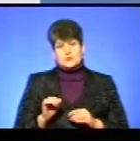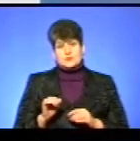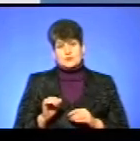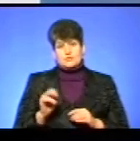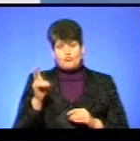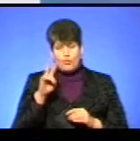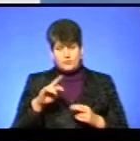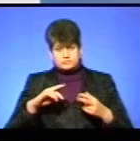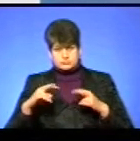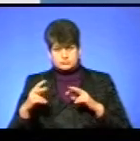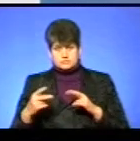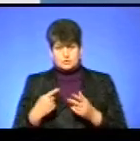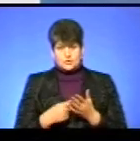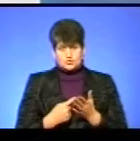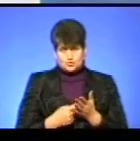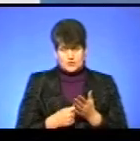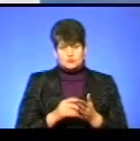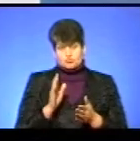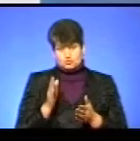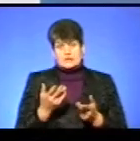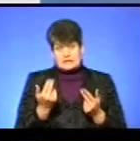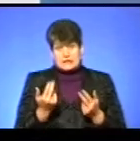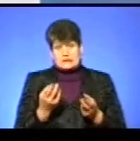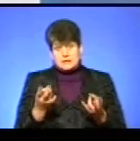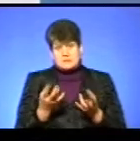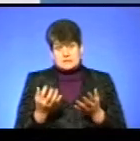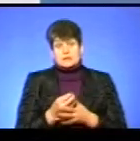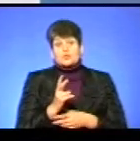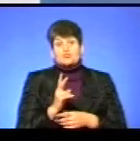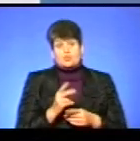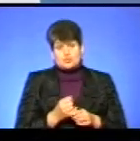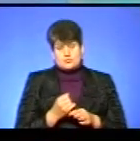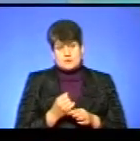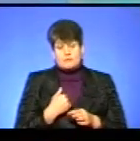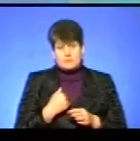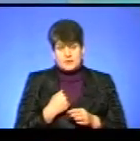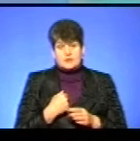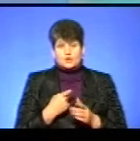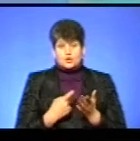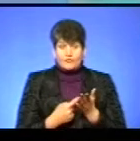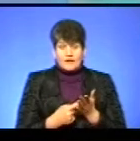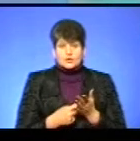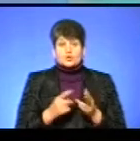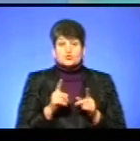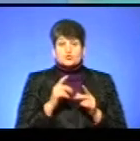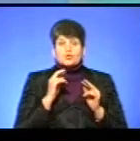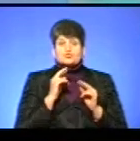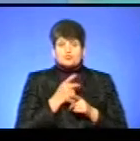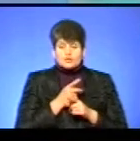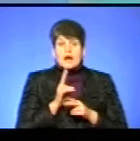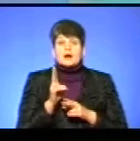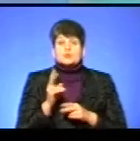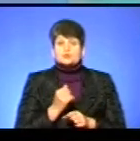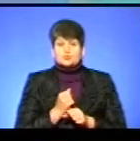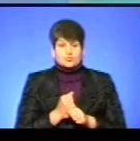Але це з умови, якщо буде доведено, що саме Так, але треба знайти, хто це зробив. Ми вже доведено, що отруєння, але хто